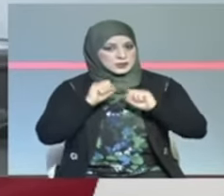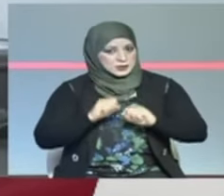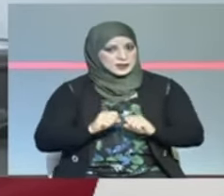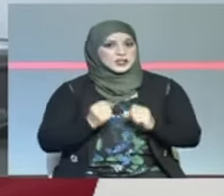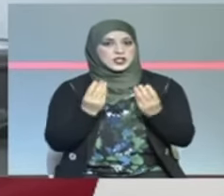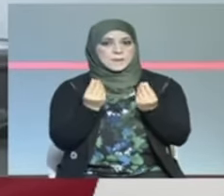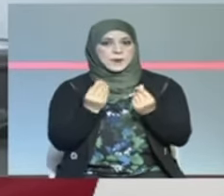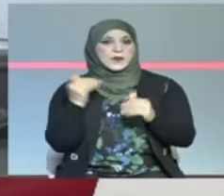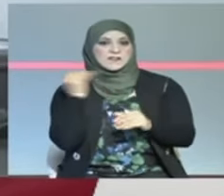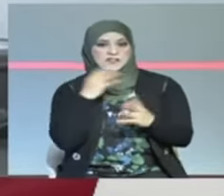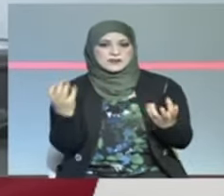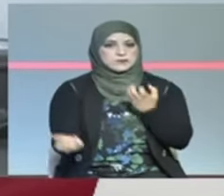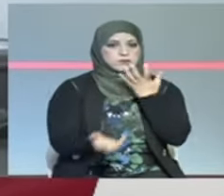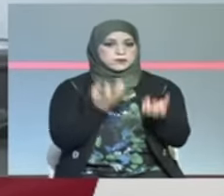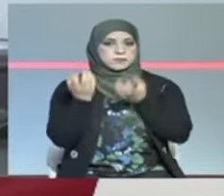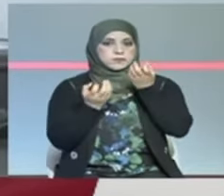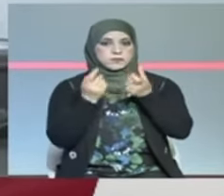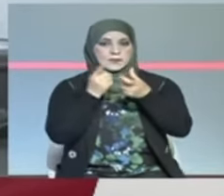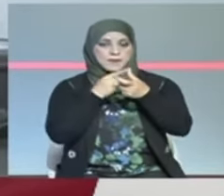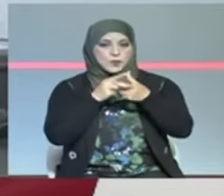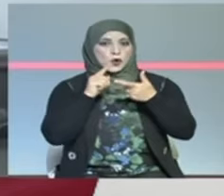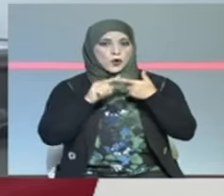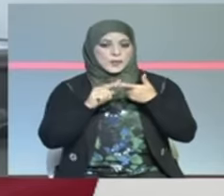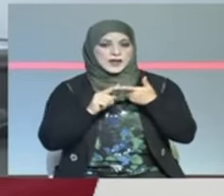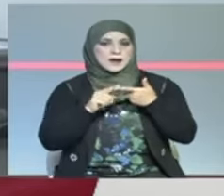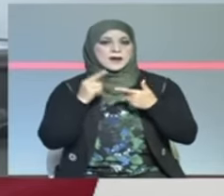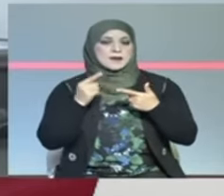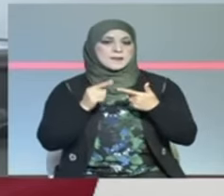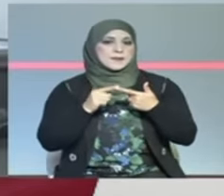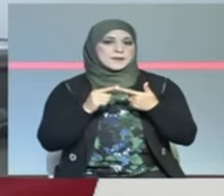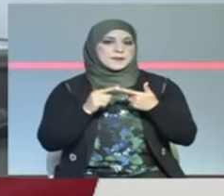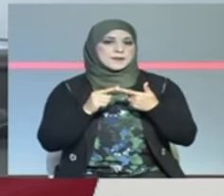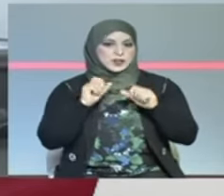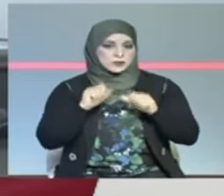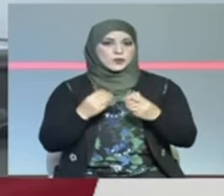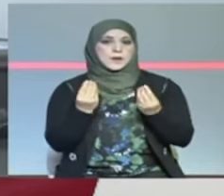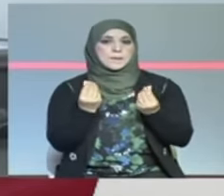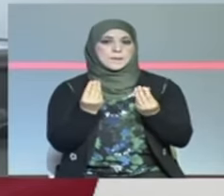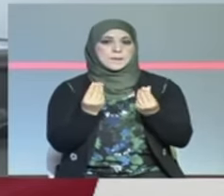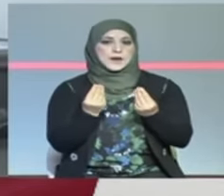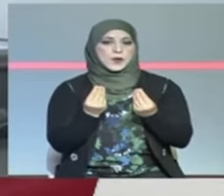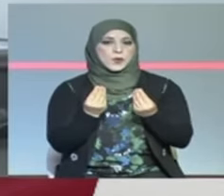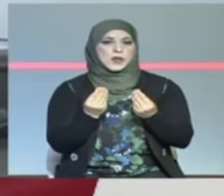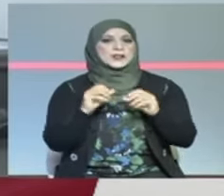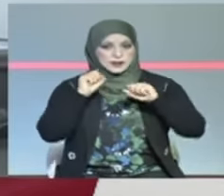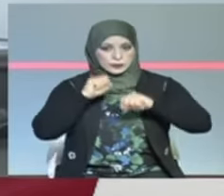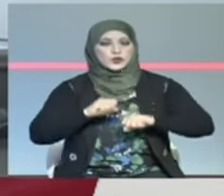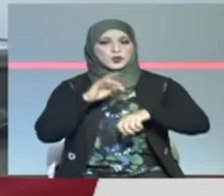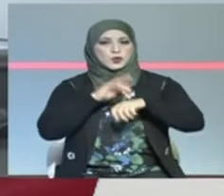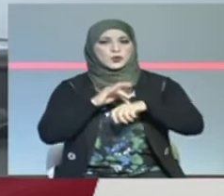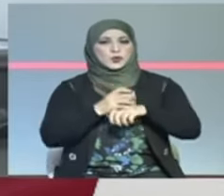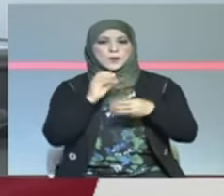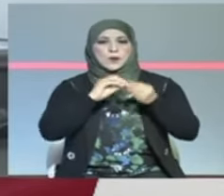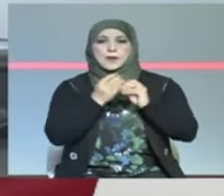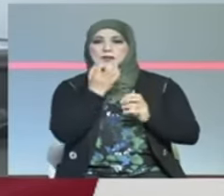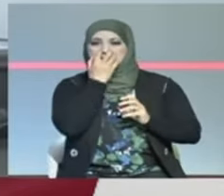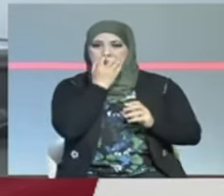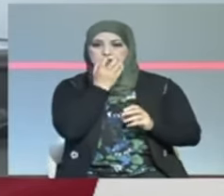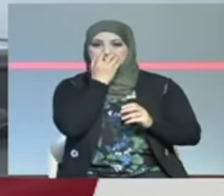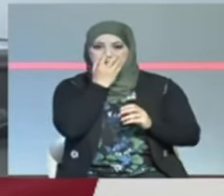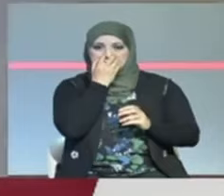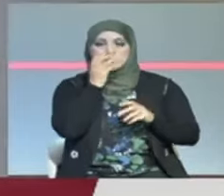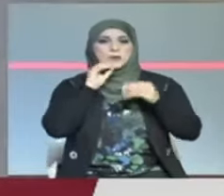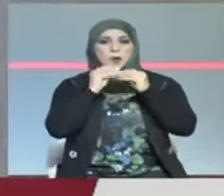سريعة الالتهاب كما تنجم في بعض الأحكام تكون حتى مواد ذات تأثير على الجهاز تنفسي على الأيدي وعلى